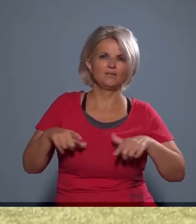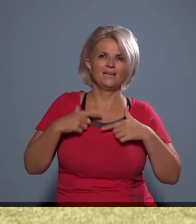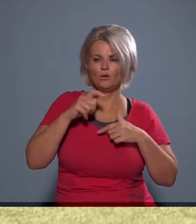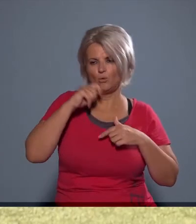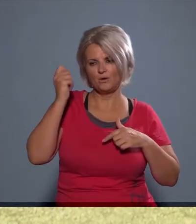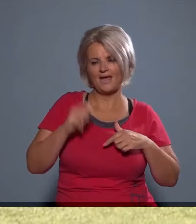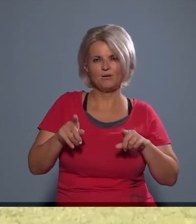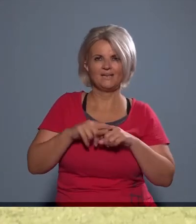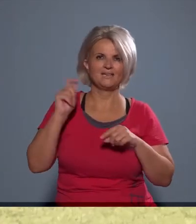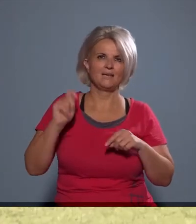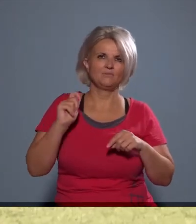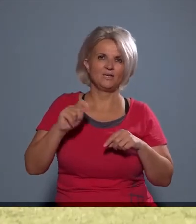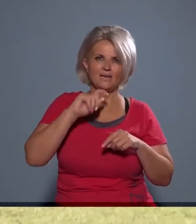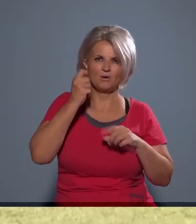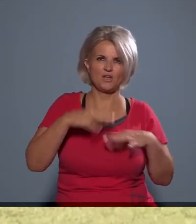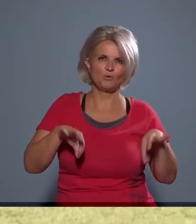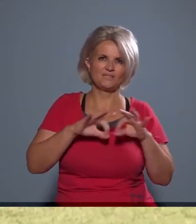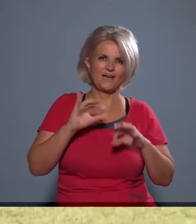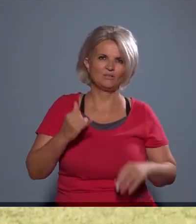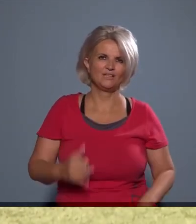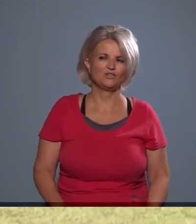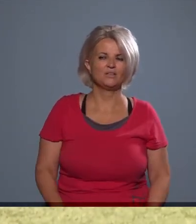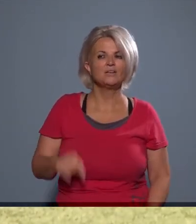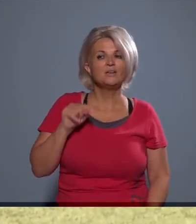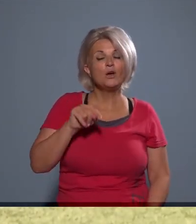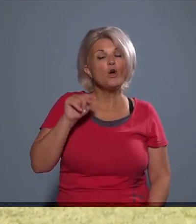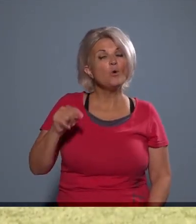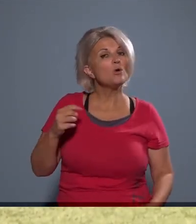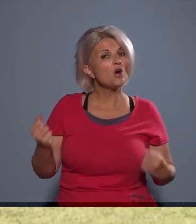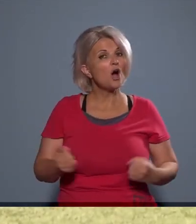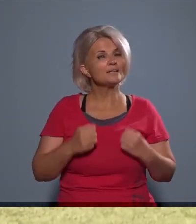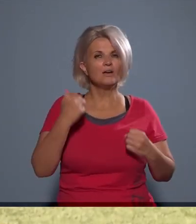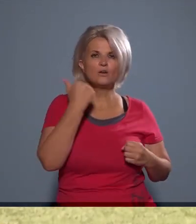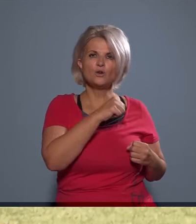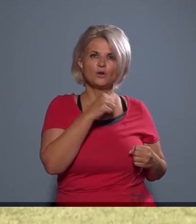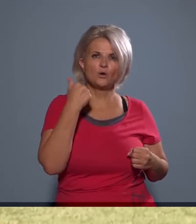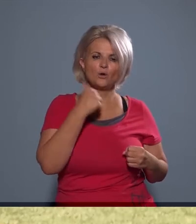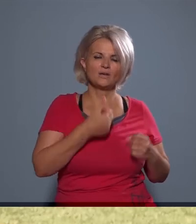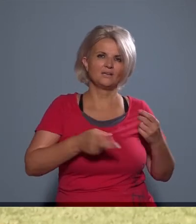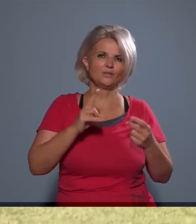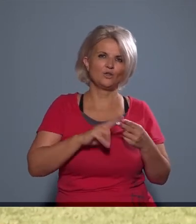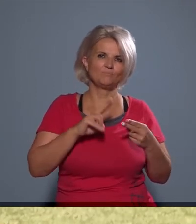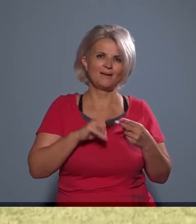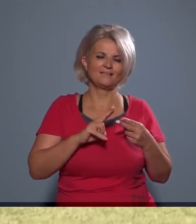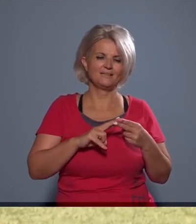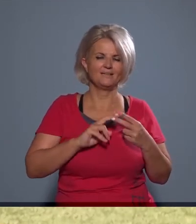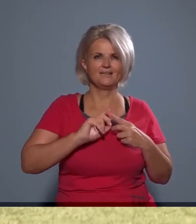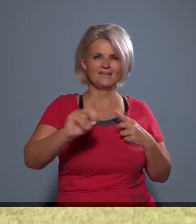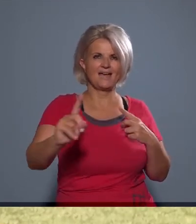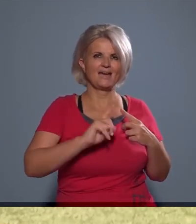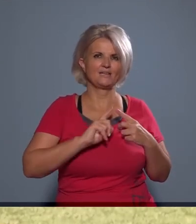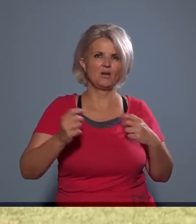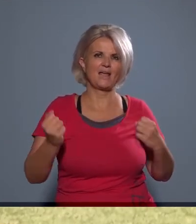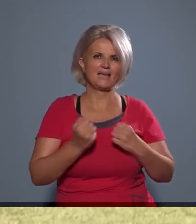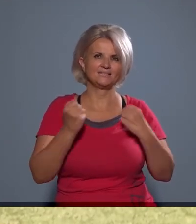élő ukránok így képviselnék magukat is, illetve Magyarországot is. Ők aktívak. A görögök közül is úgy tudom, hogy többen